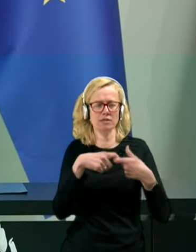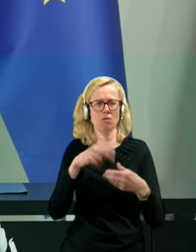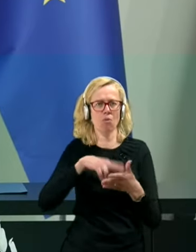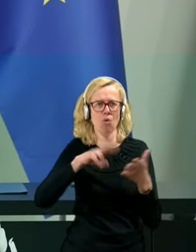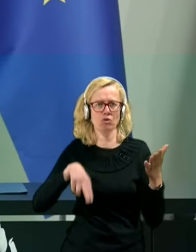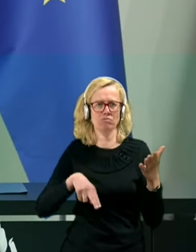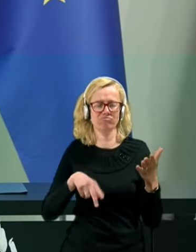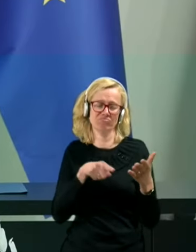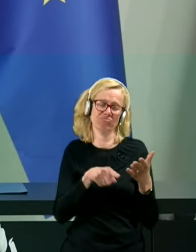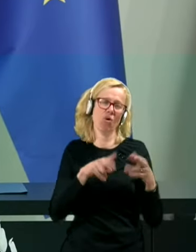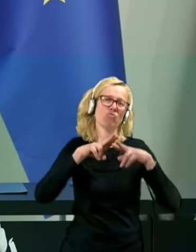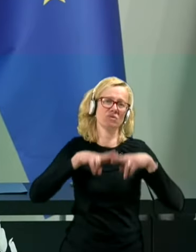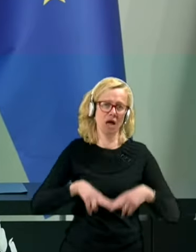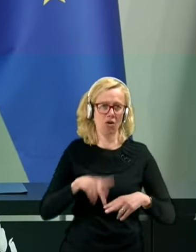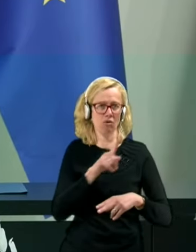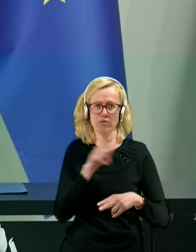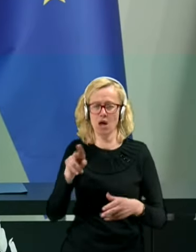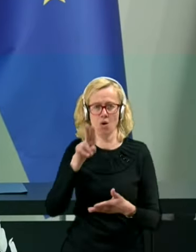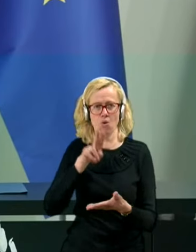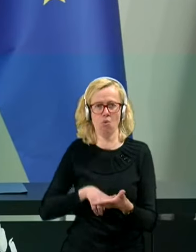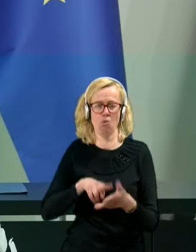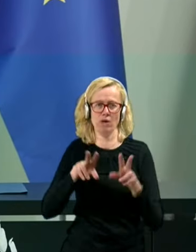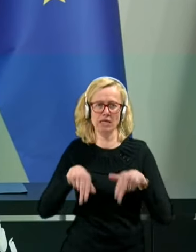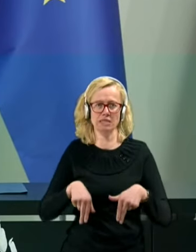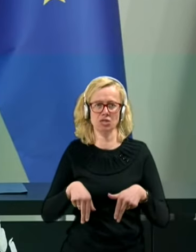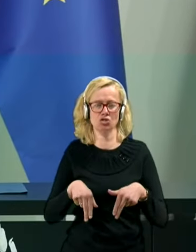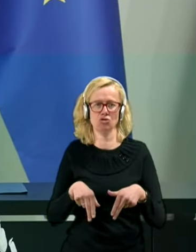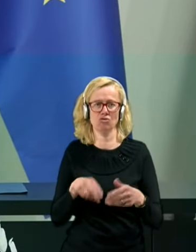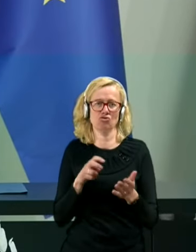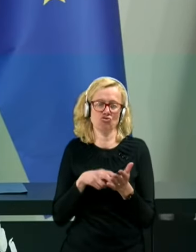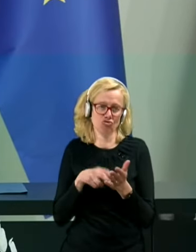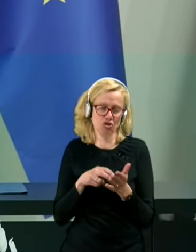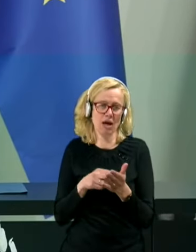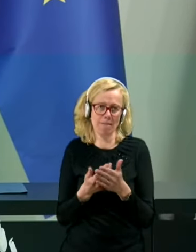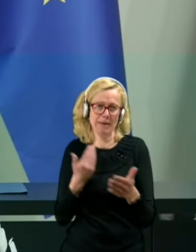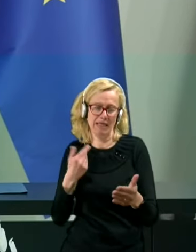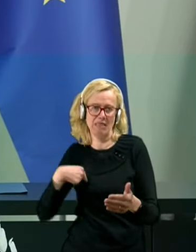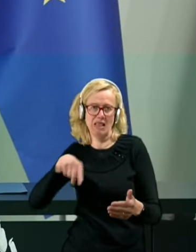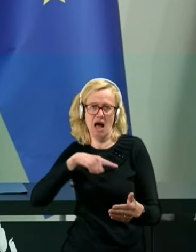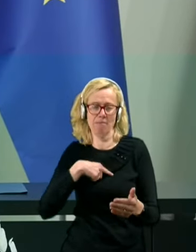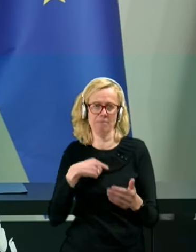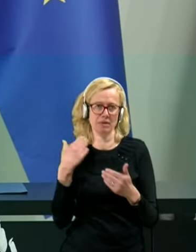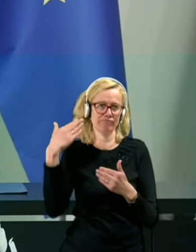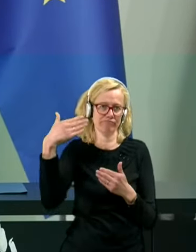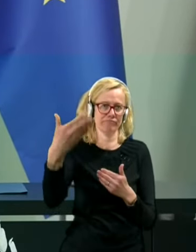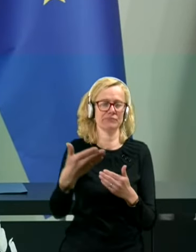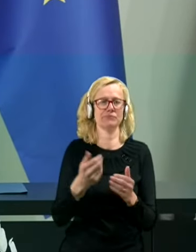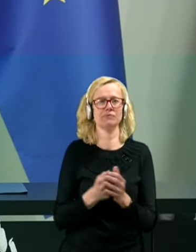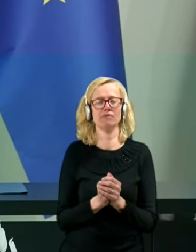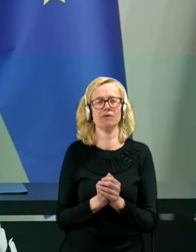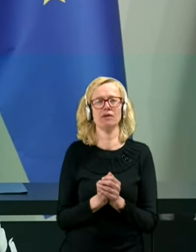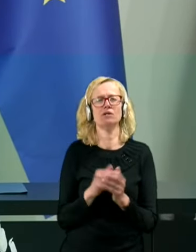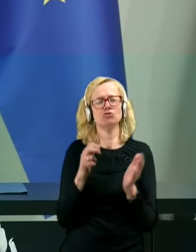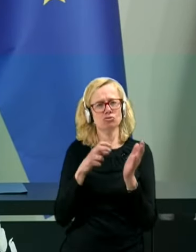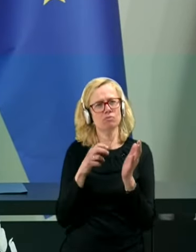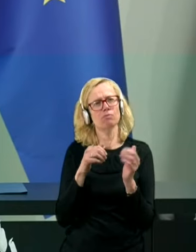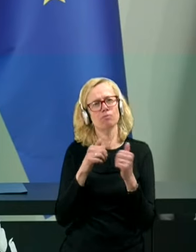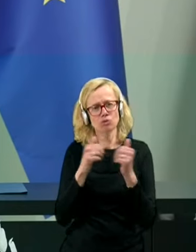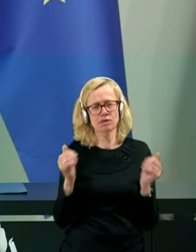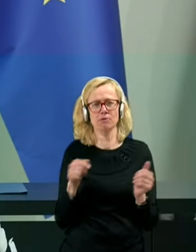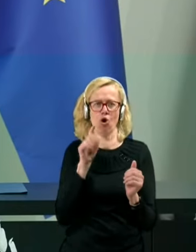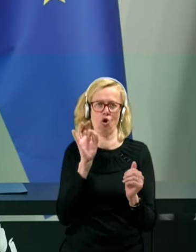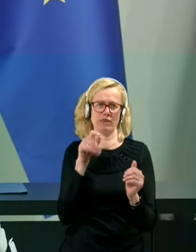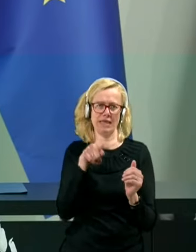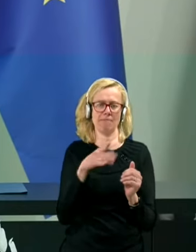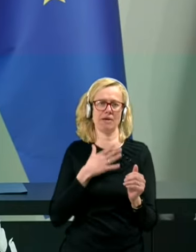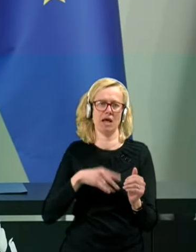ostalo neuresničeno oziroma je v tem trenutku pred nami. In predvsem o tem bi rad spregovoril na tej